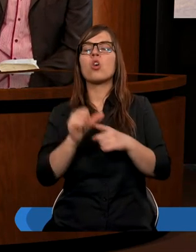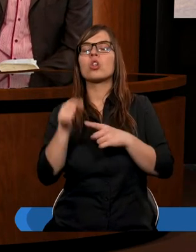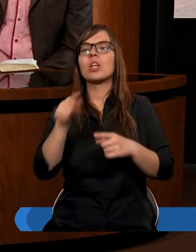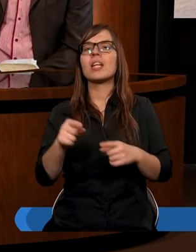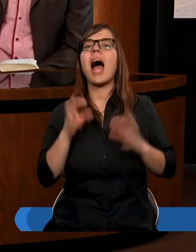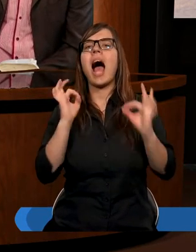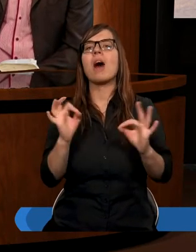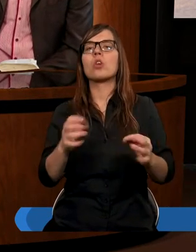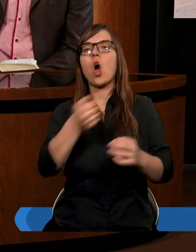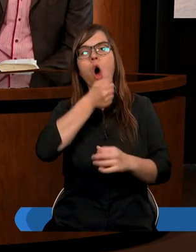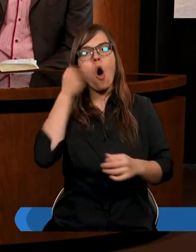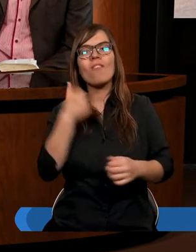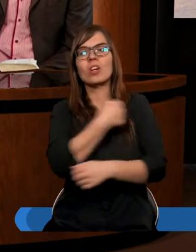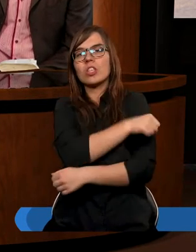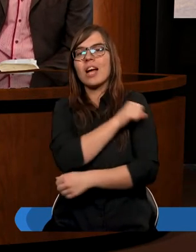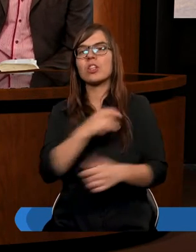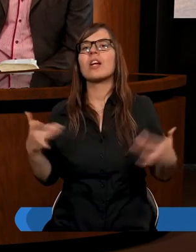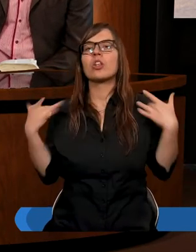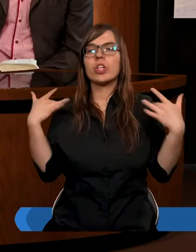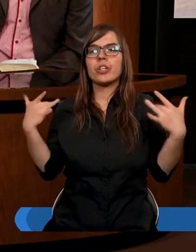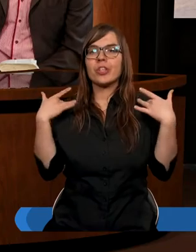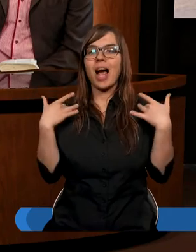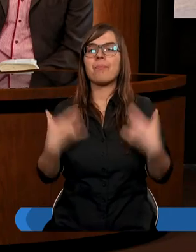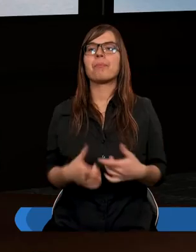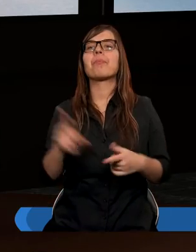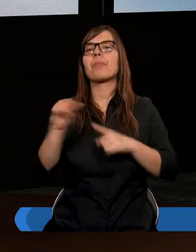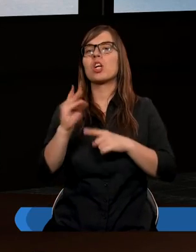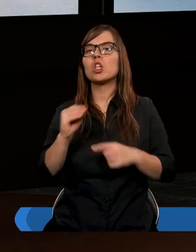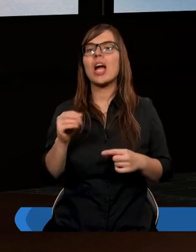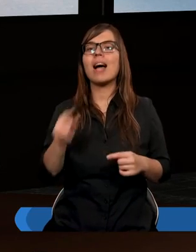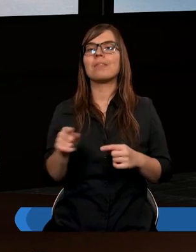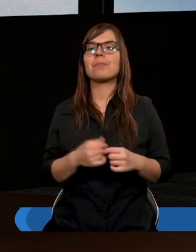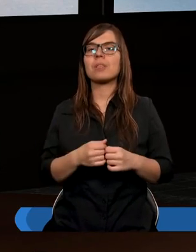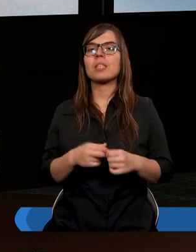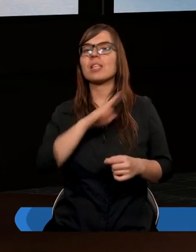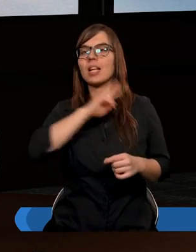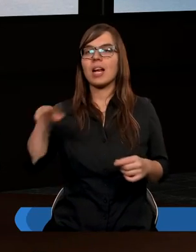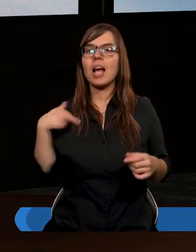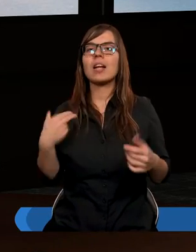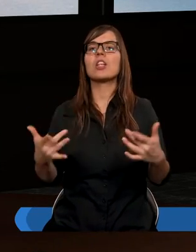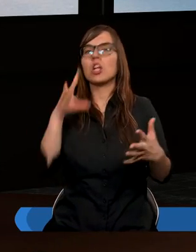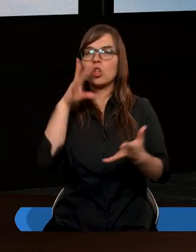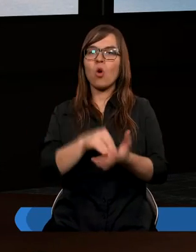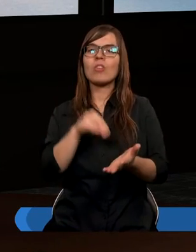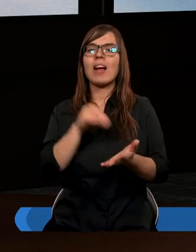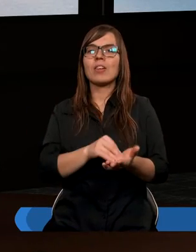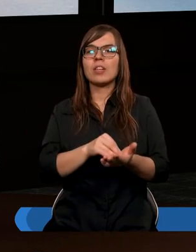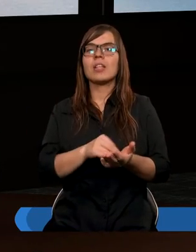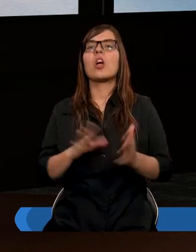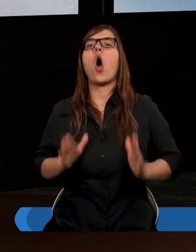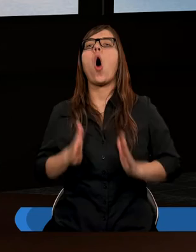jest autentyczny owoc chrześcijańskiego życia że nasze doświadczenie